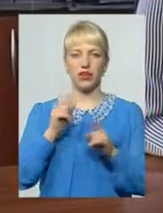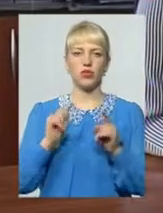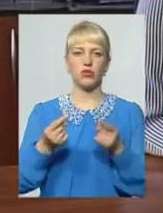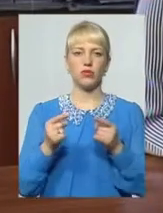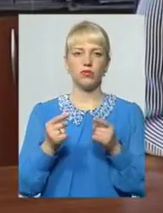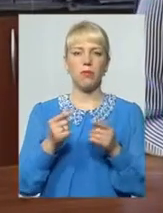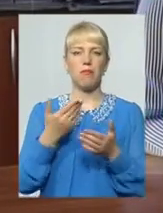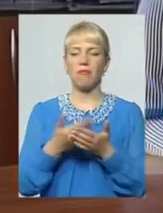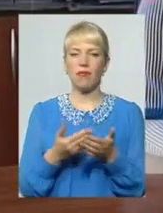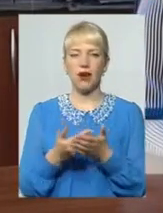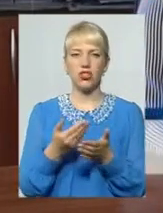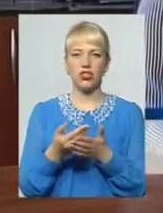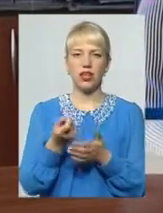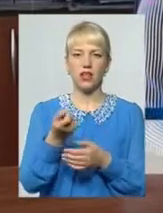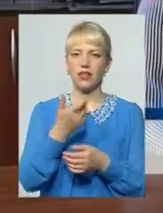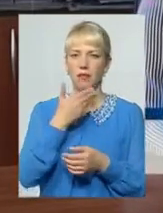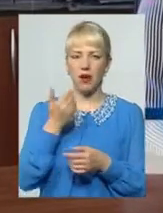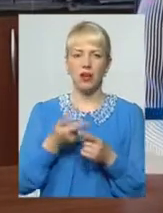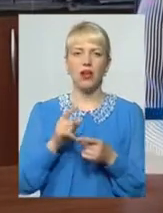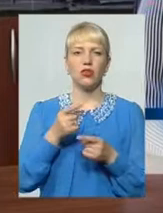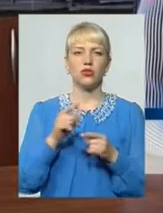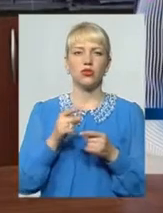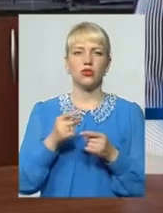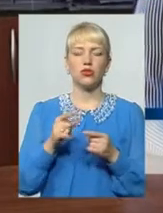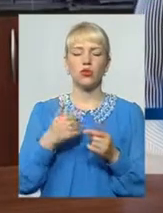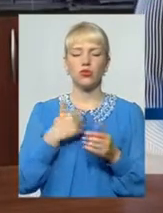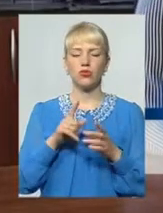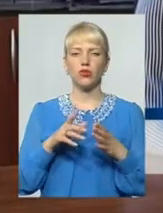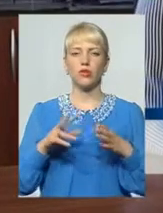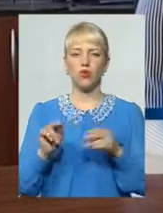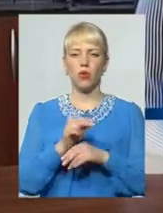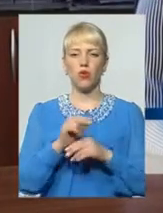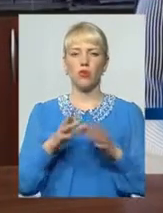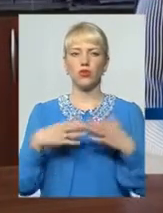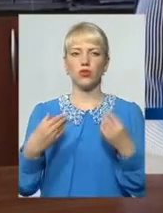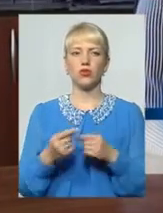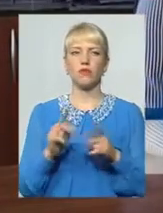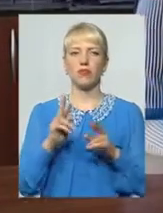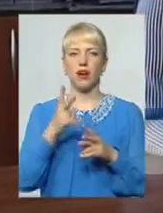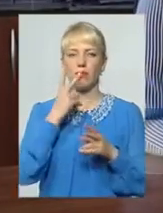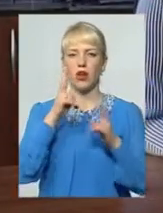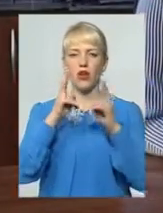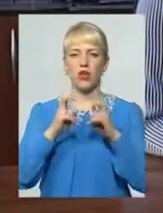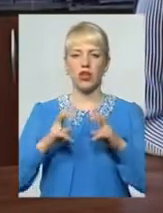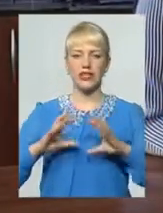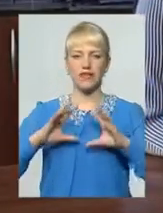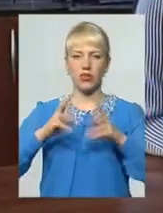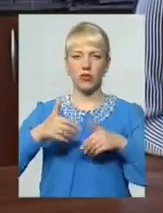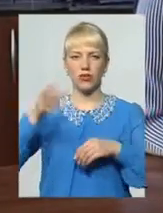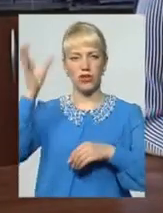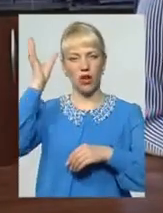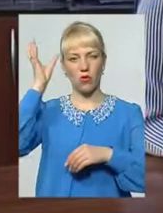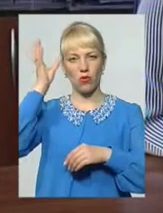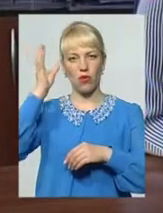ми хочемо дітей, щоб вони виховувалися у сім'ях? Тому що, як показує аналіз світовий, науковий,